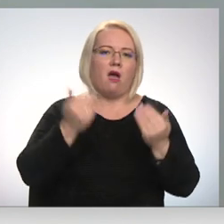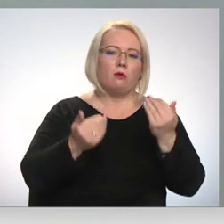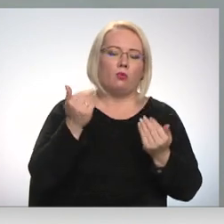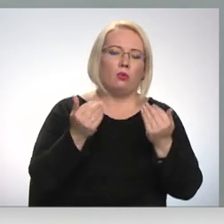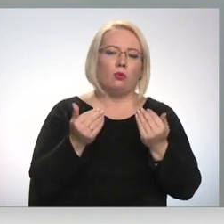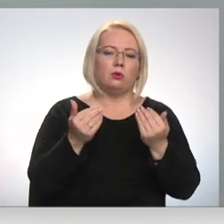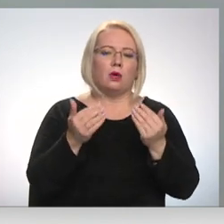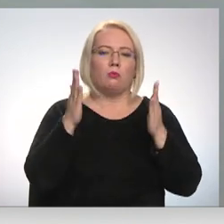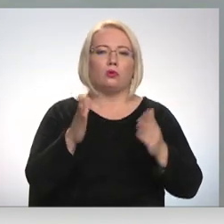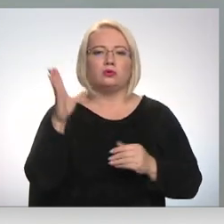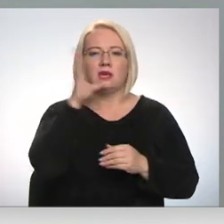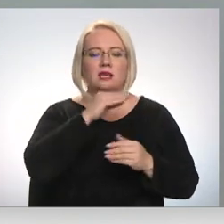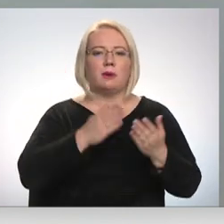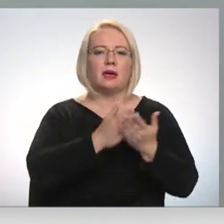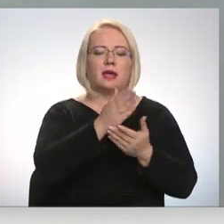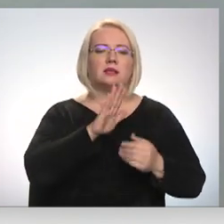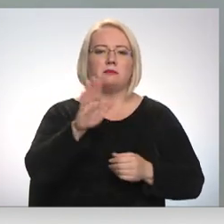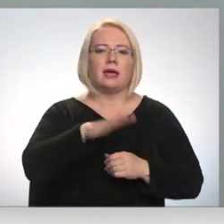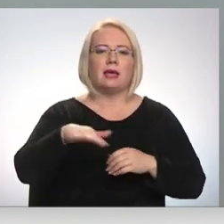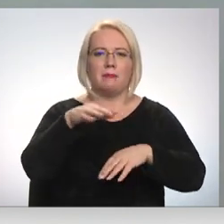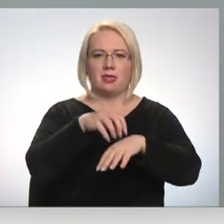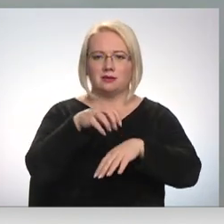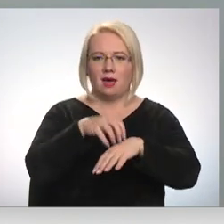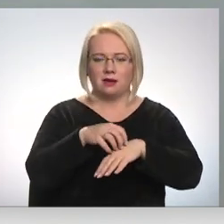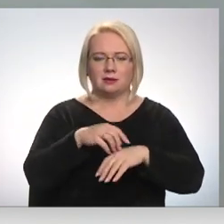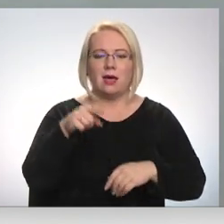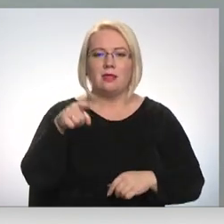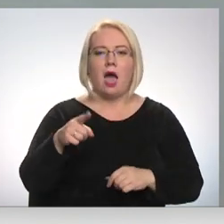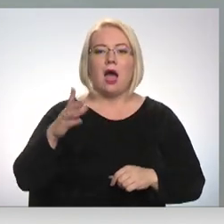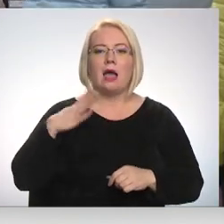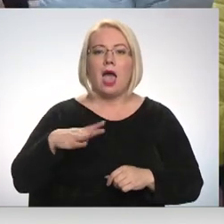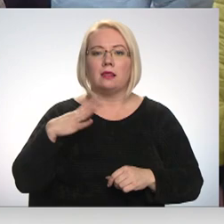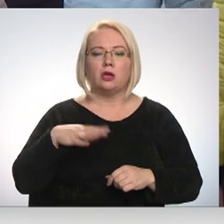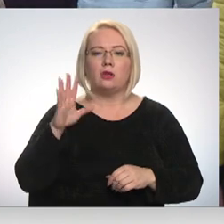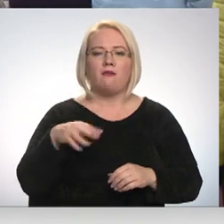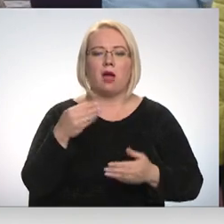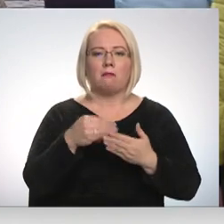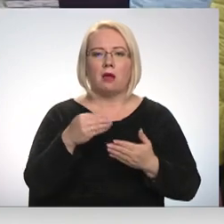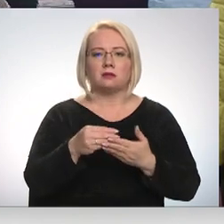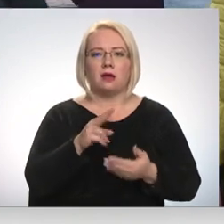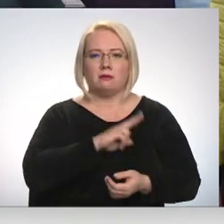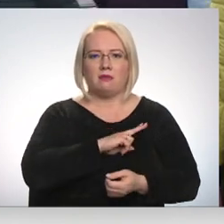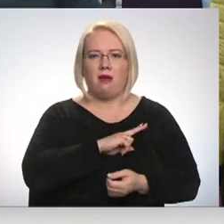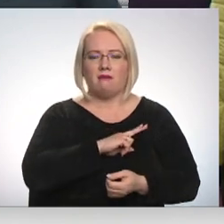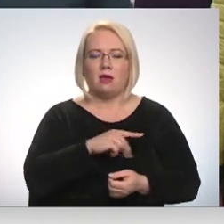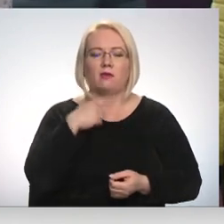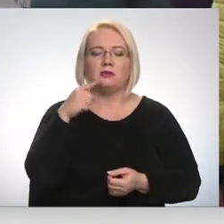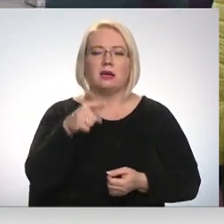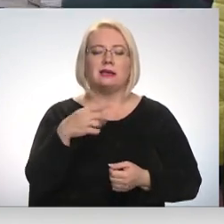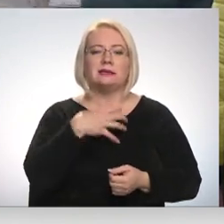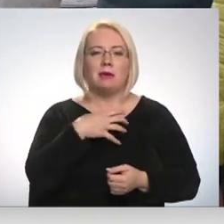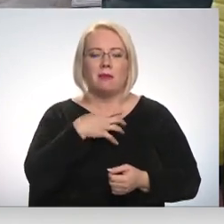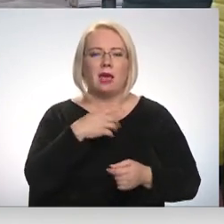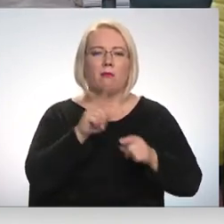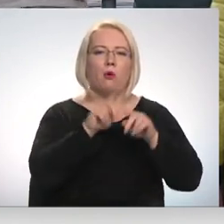būs iespēja griezties pie ģimenes ārsta, jo šī gaidīšana var maksāt dzīvību. Slimnību profilaksas un kontrolas centrs